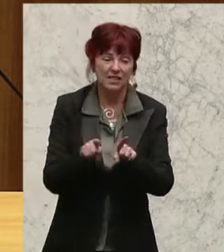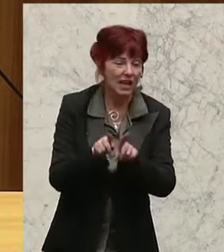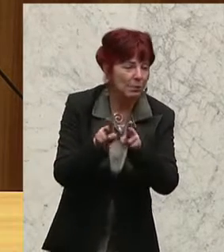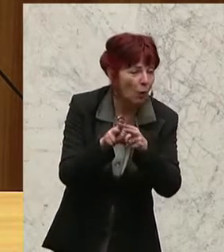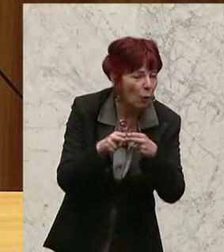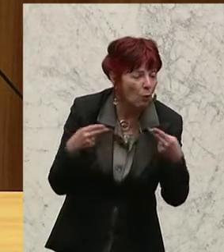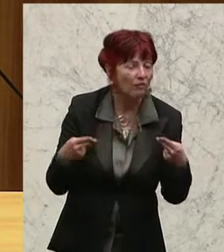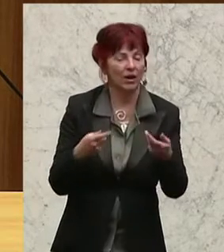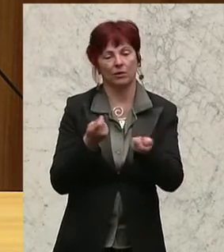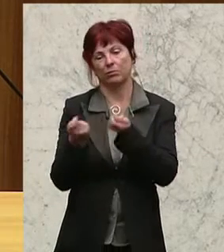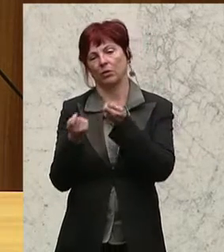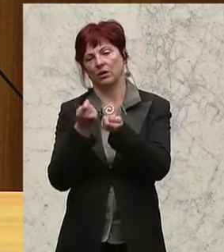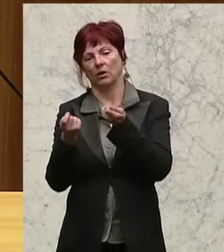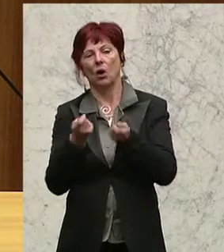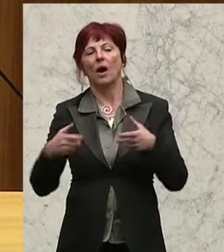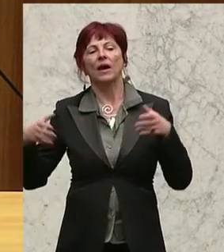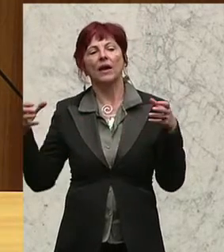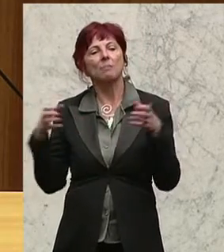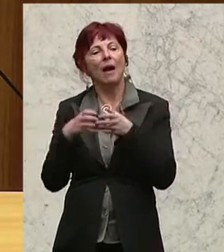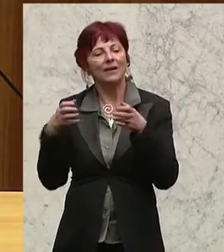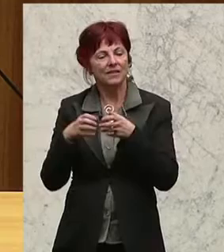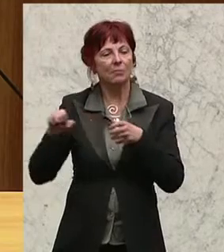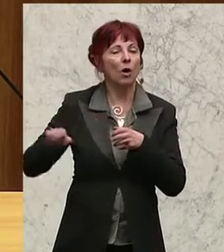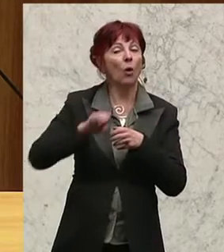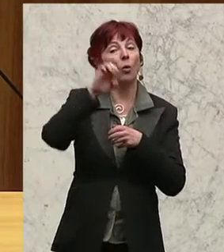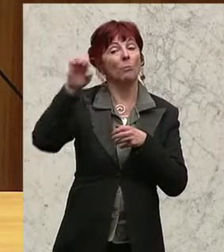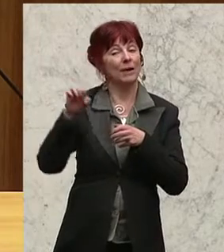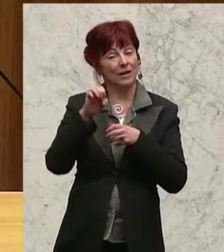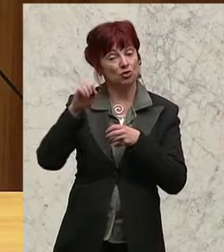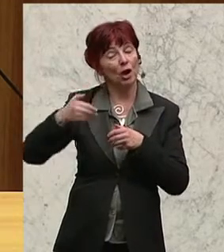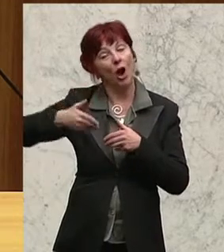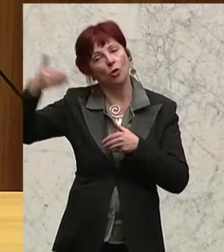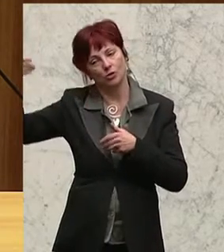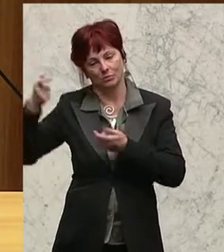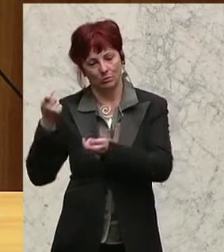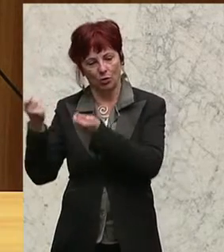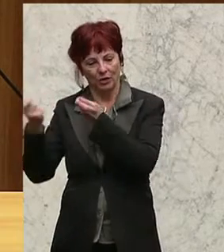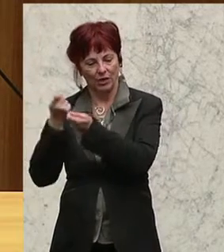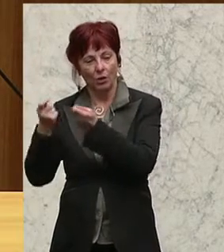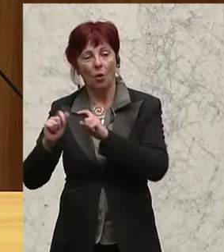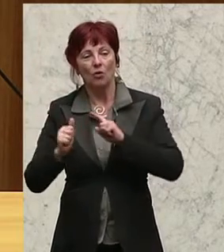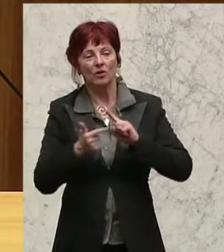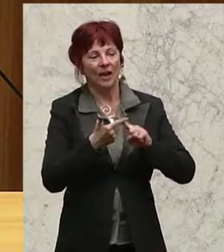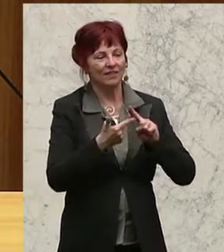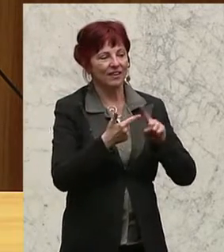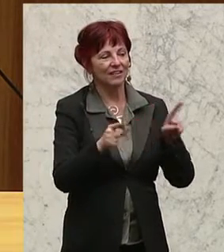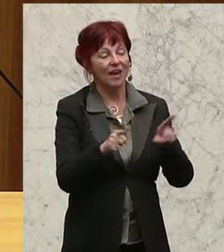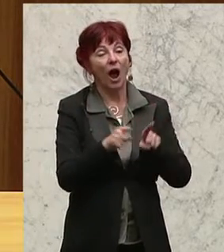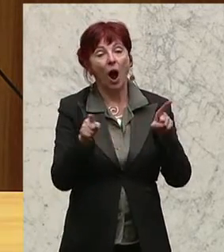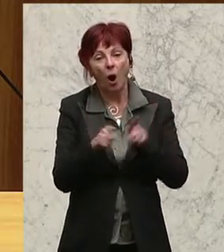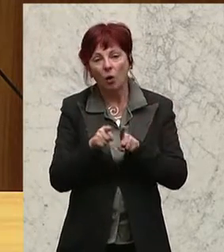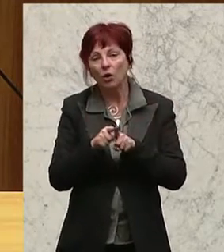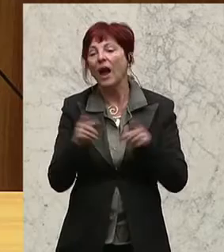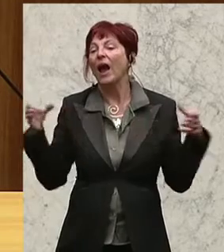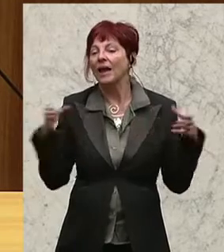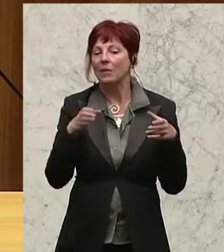zum Beispiel bei der gemeinsamen europäischen Außenpolitik und vor allem und zuallererst bei einer gemeinsamen europäischen Asyl- und Migrationspolitik,